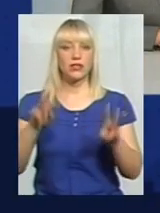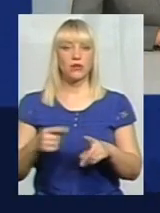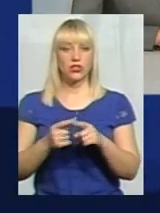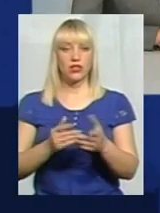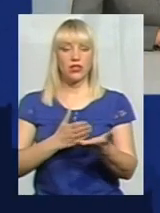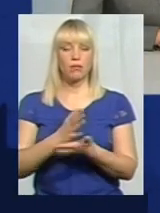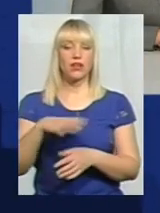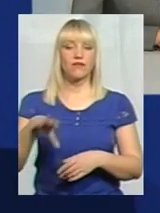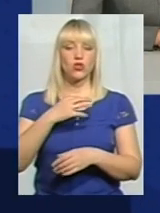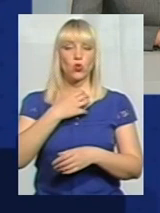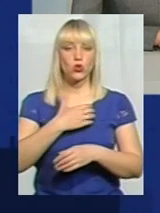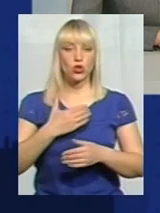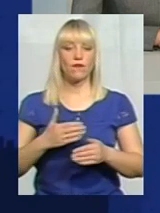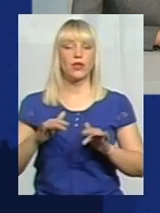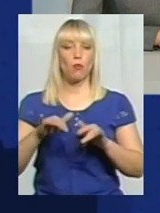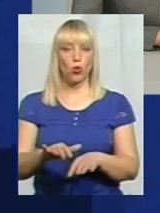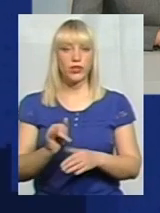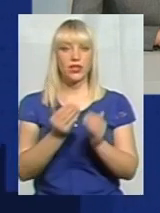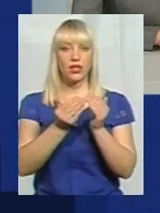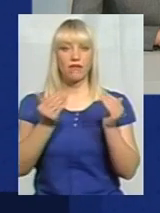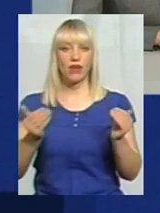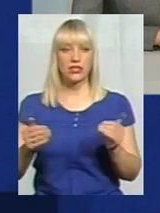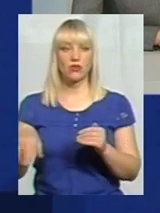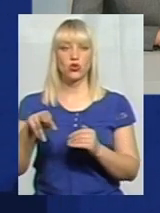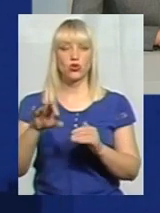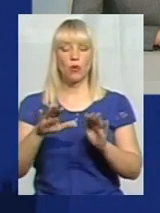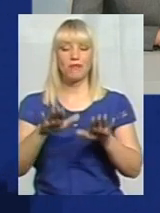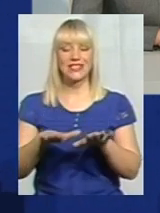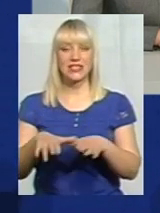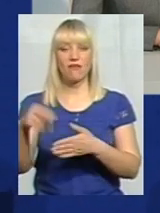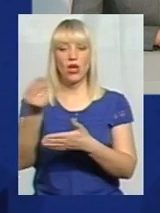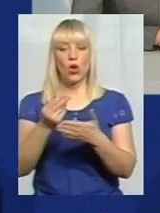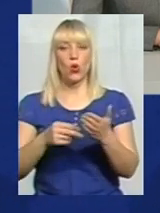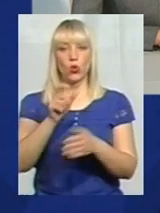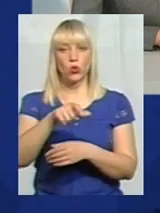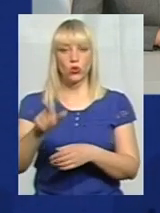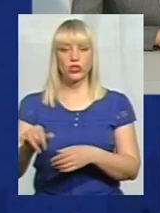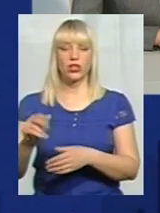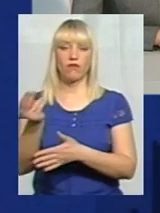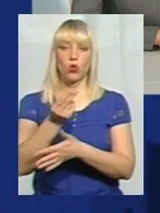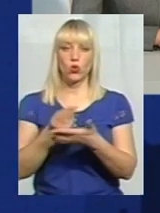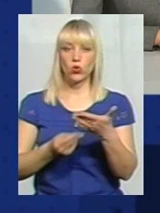події і виставки, що місцевих художників, що художників